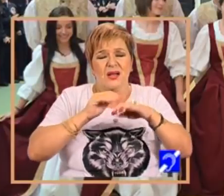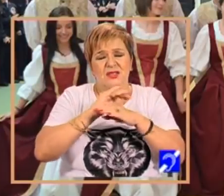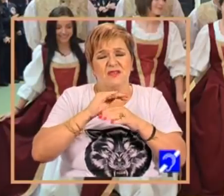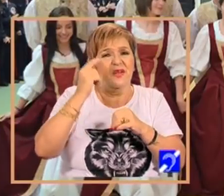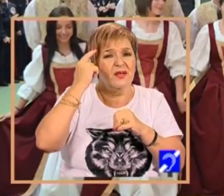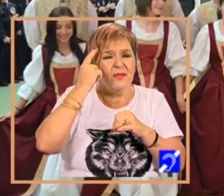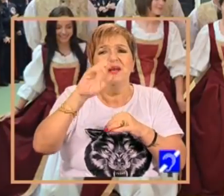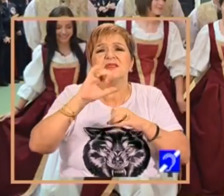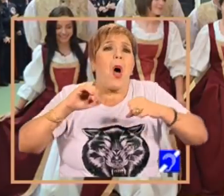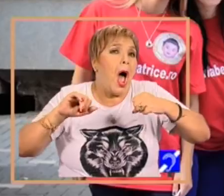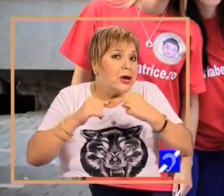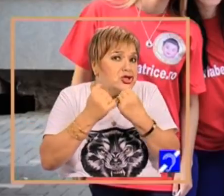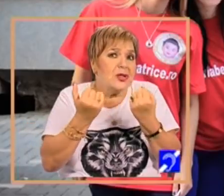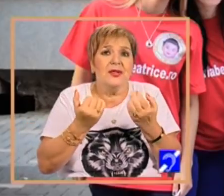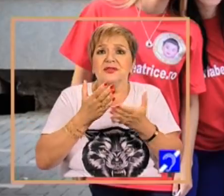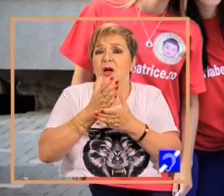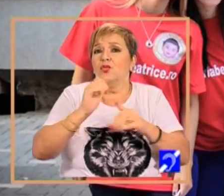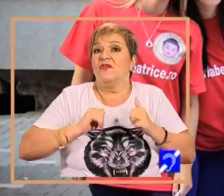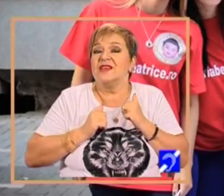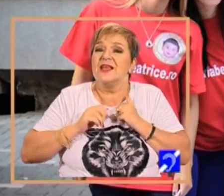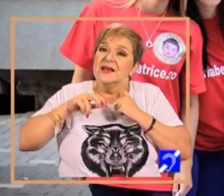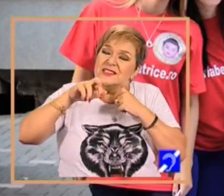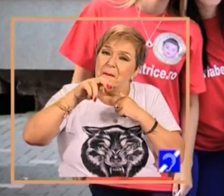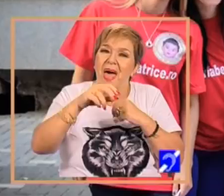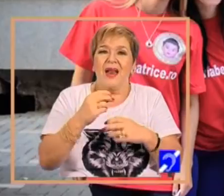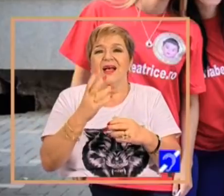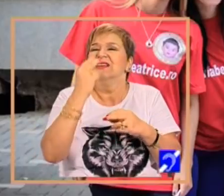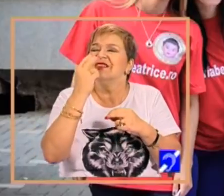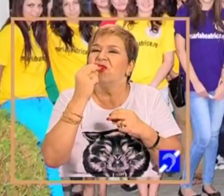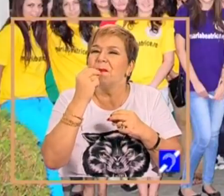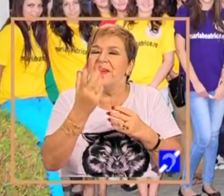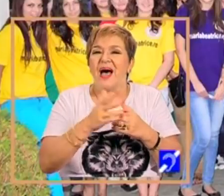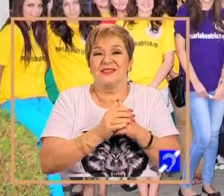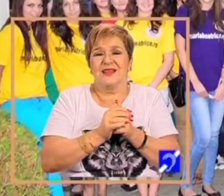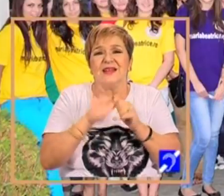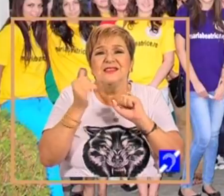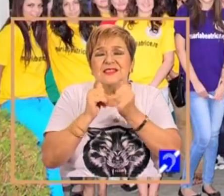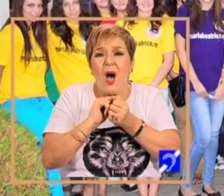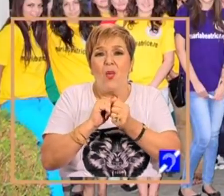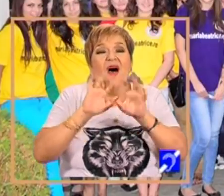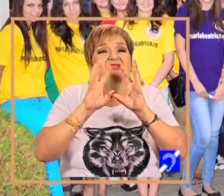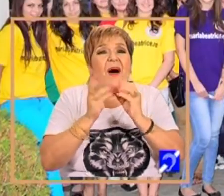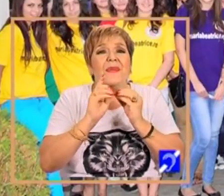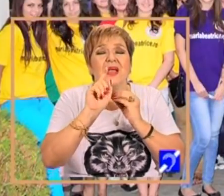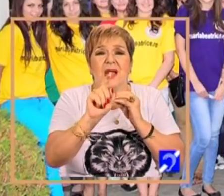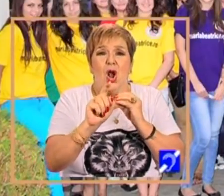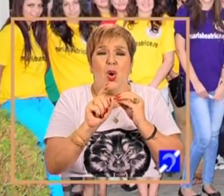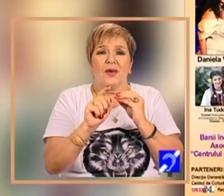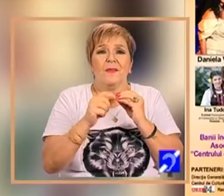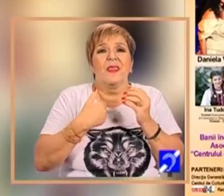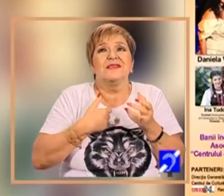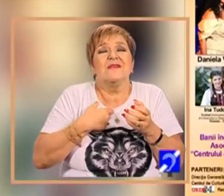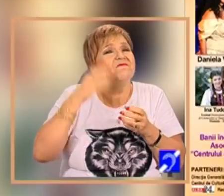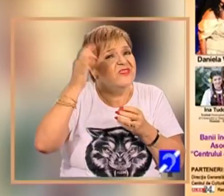accidentați din întreaga țară să meargă, să vorbească sau cel puțin familiile lor să poată să